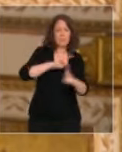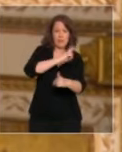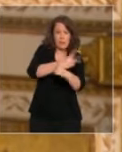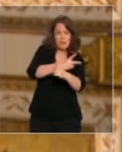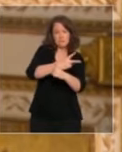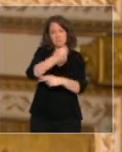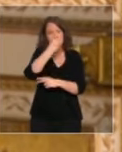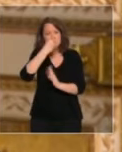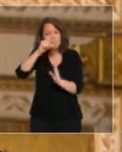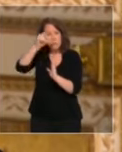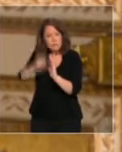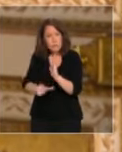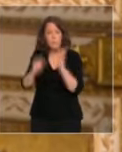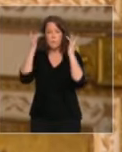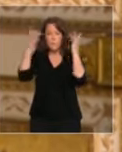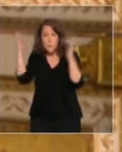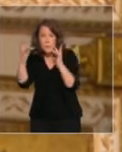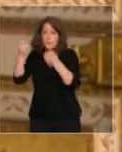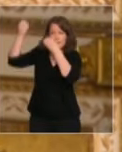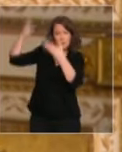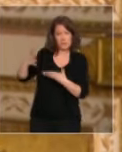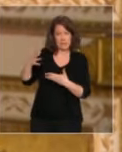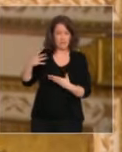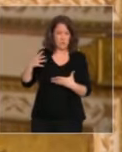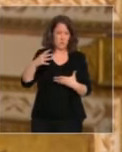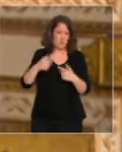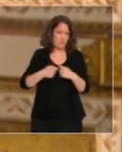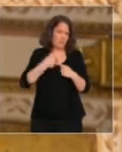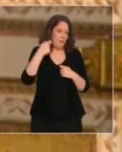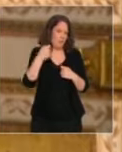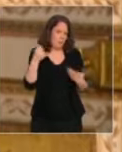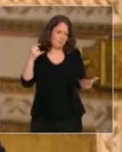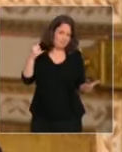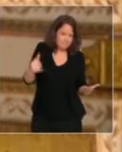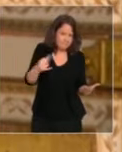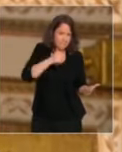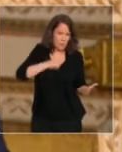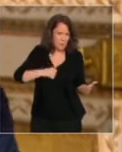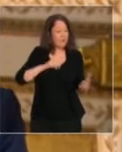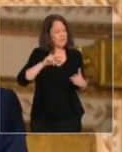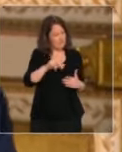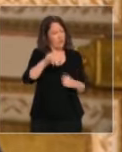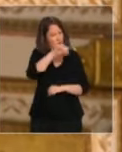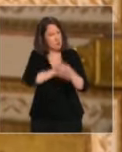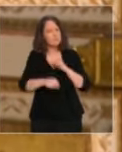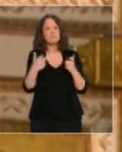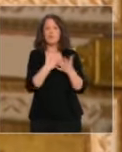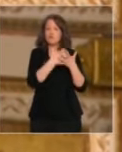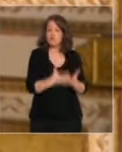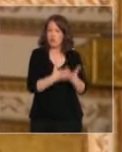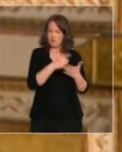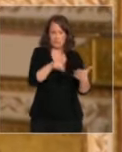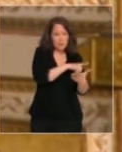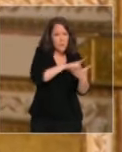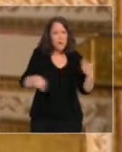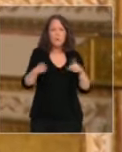culture et l'événementiel seront durablement affectés. Des annulations de charges et des aides spécifiques seront mises en place.